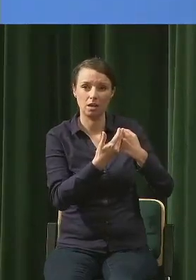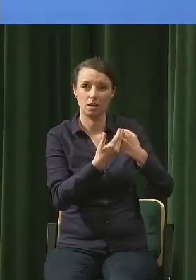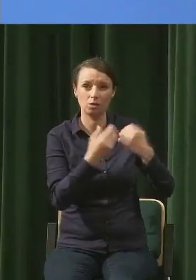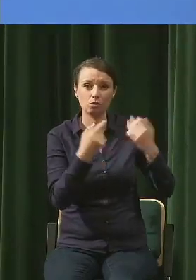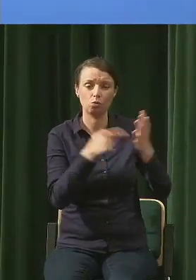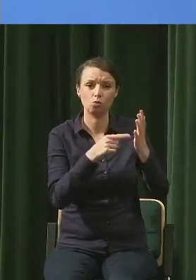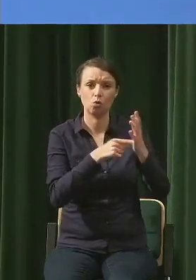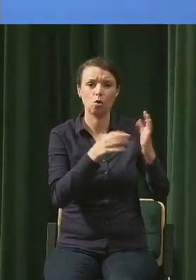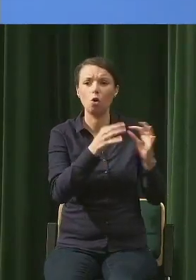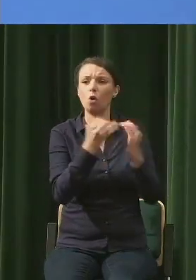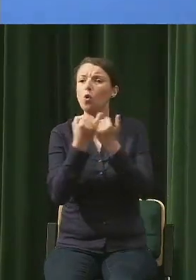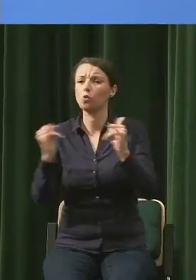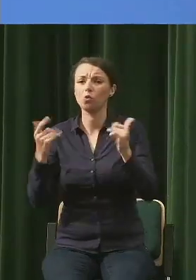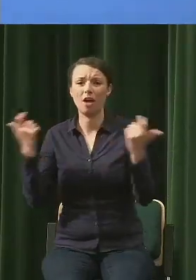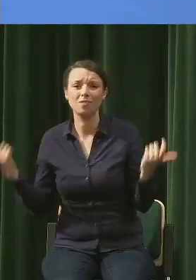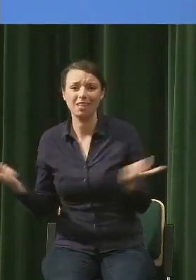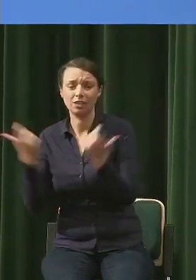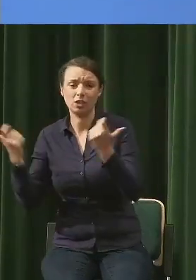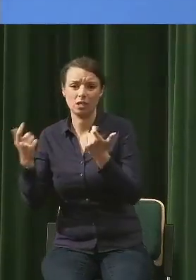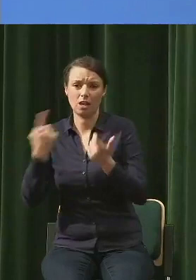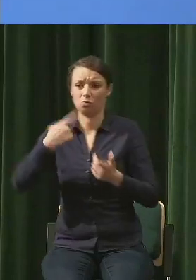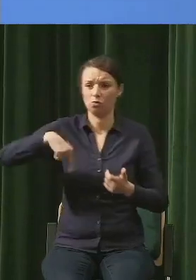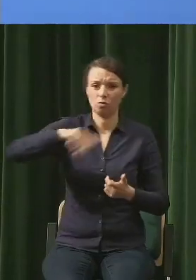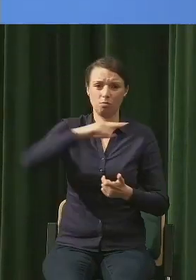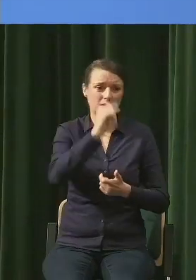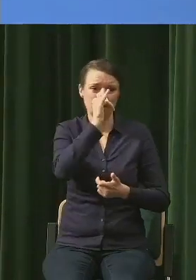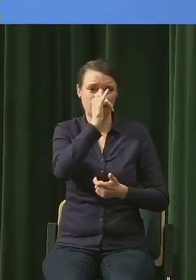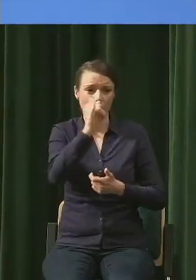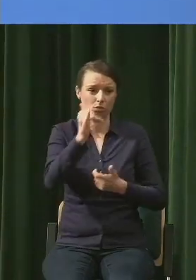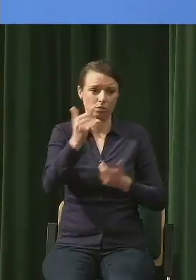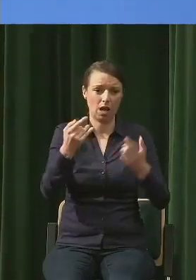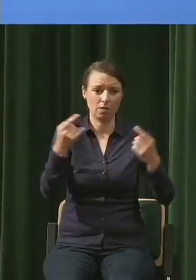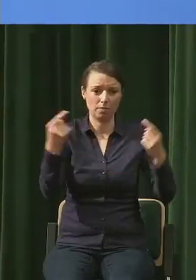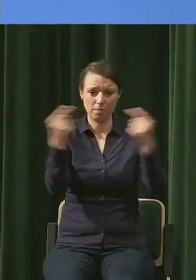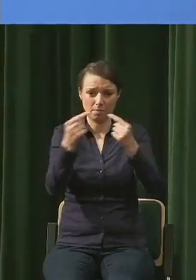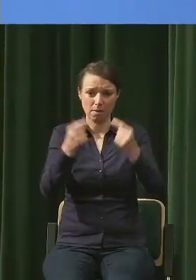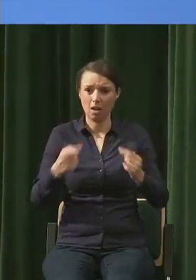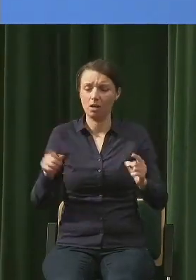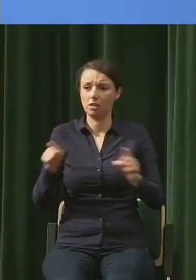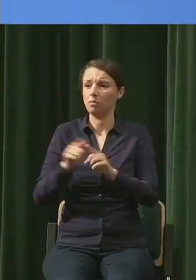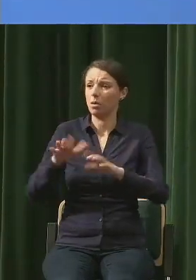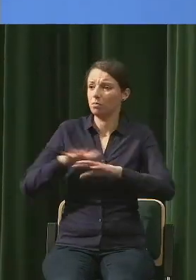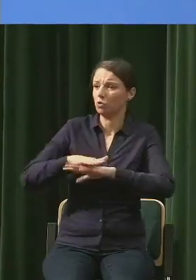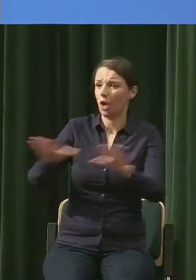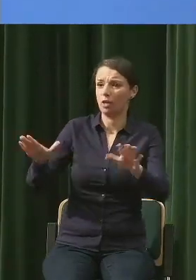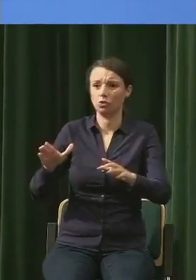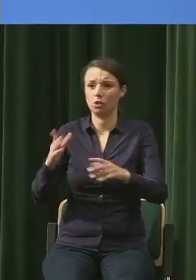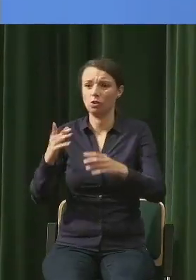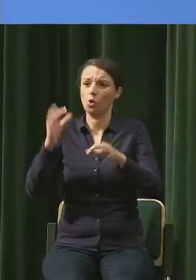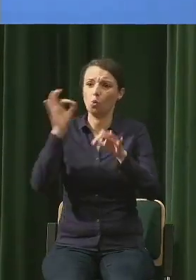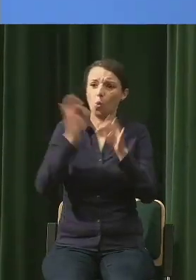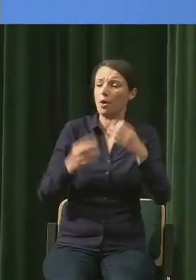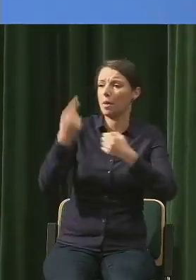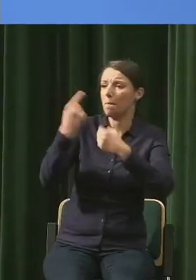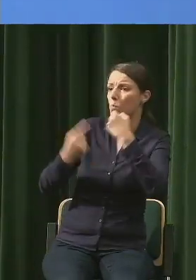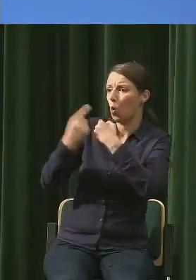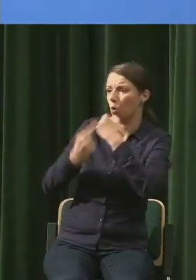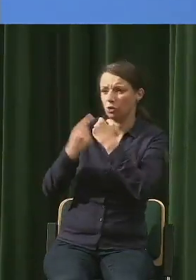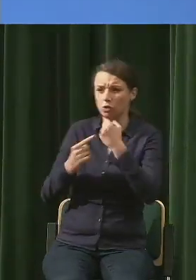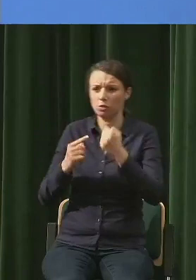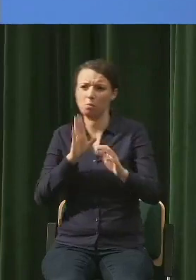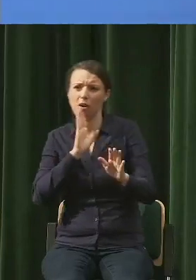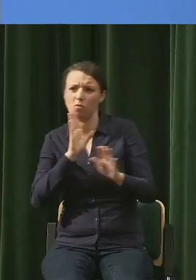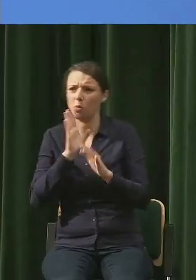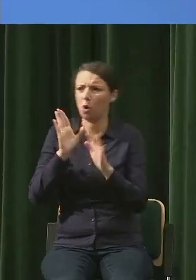zdarzeń. Nie możemy nawet włączyć je w przestrzeń prawdopodobieństwa. W związku z tym, a tego wraz z